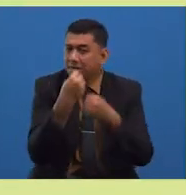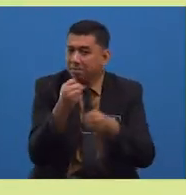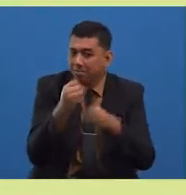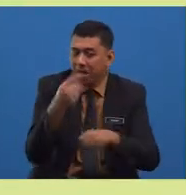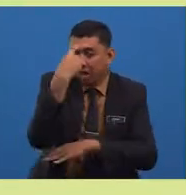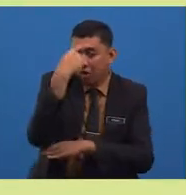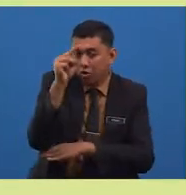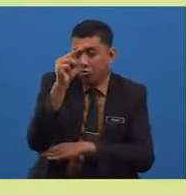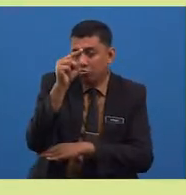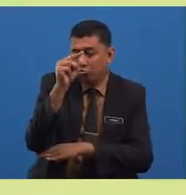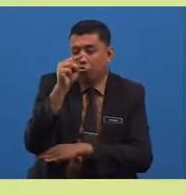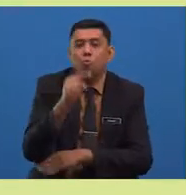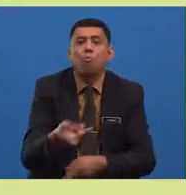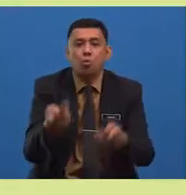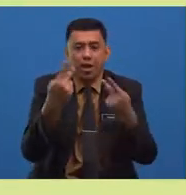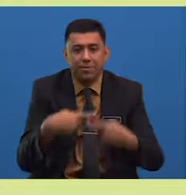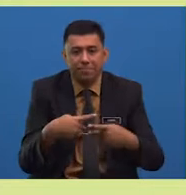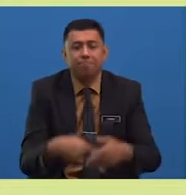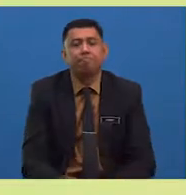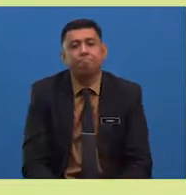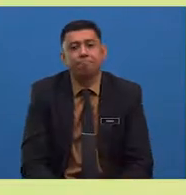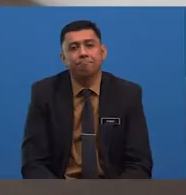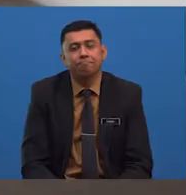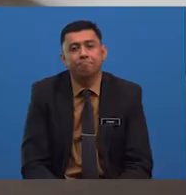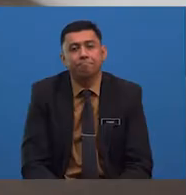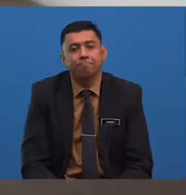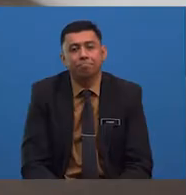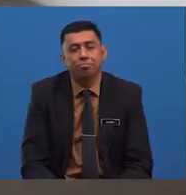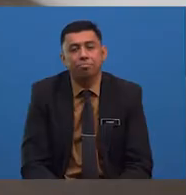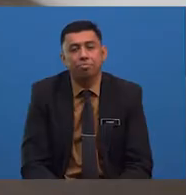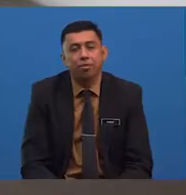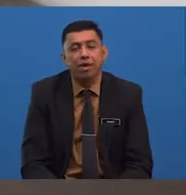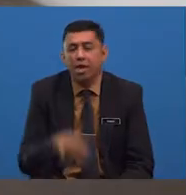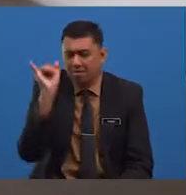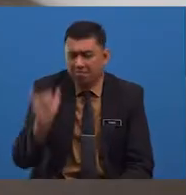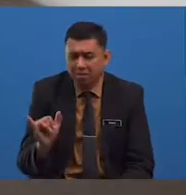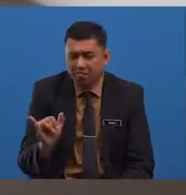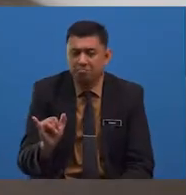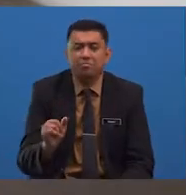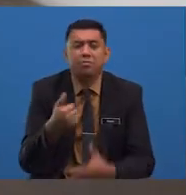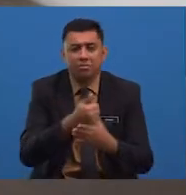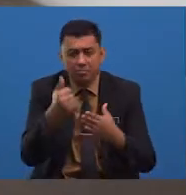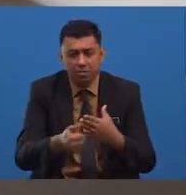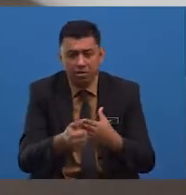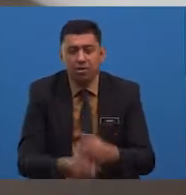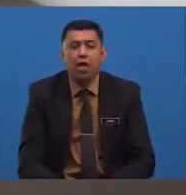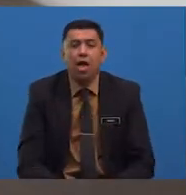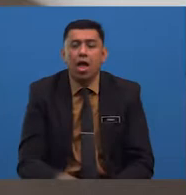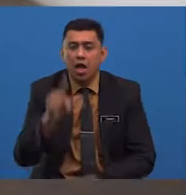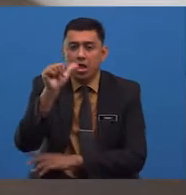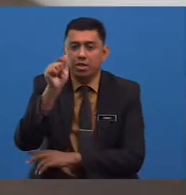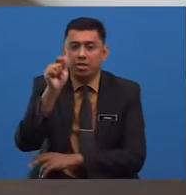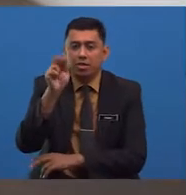untuk berangkat pulang. Latar yang terakhir adalah latar masyarakat.